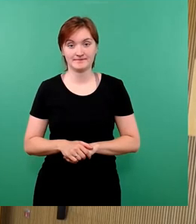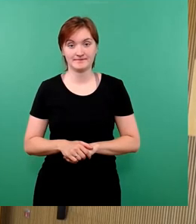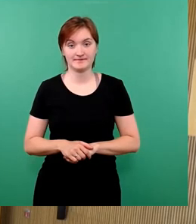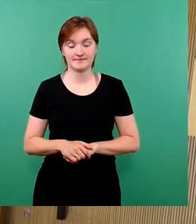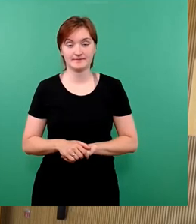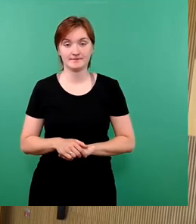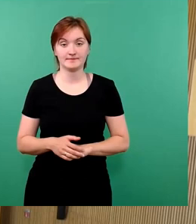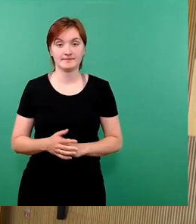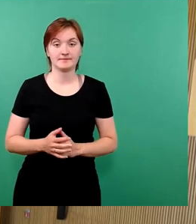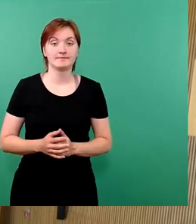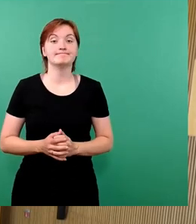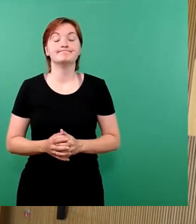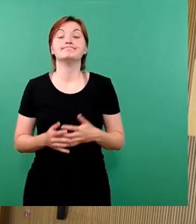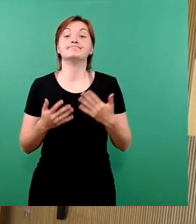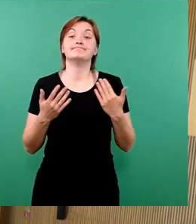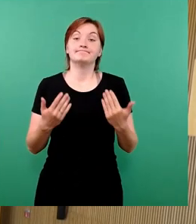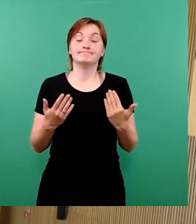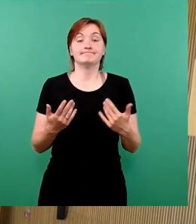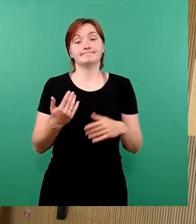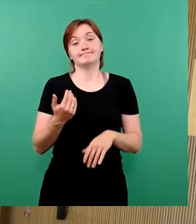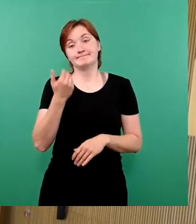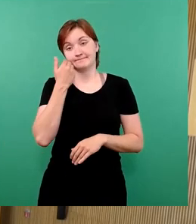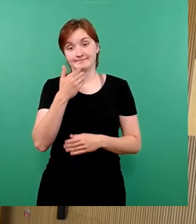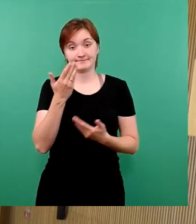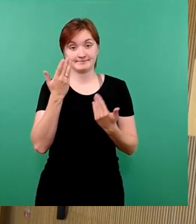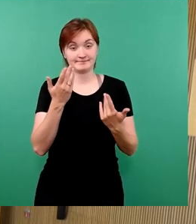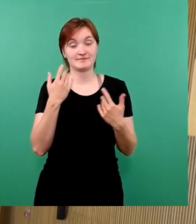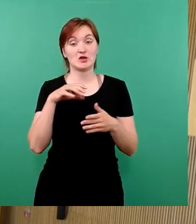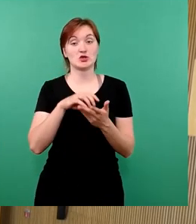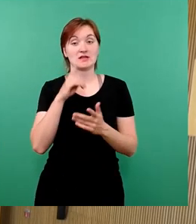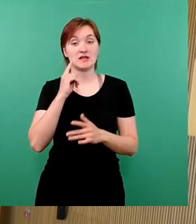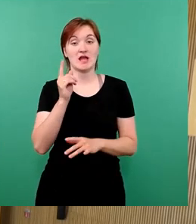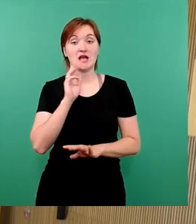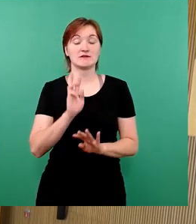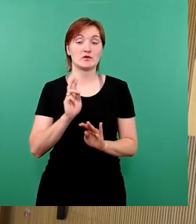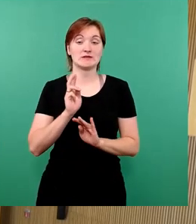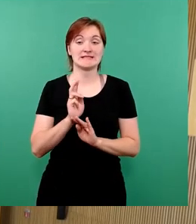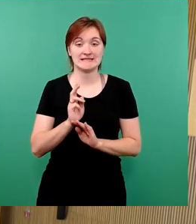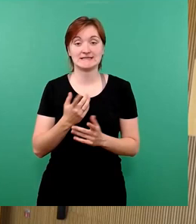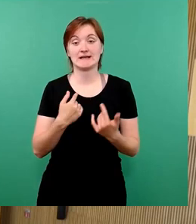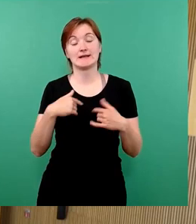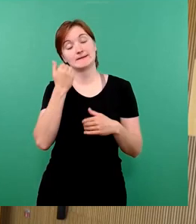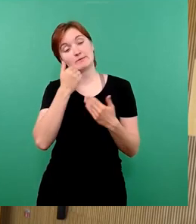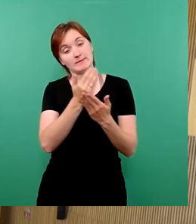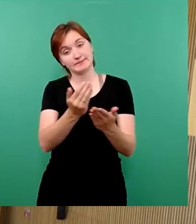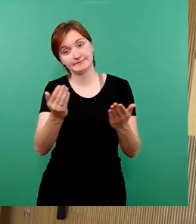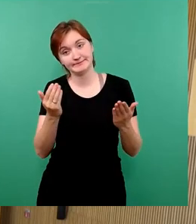Herr Vorsitzender des Stadtrates, liebe Kolleginnen und Kollegen.